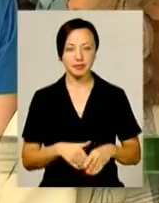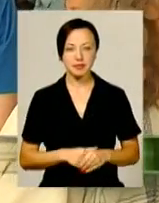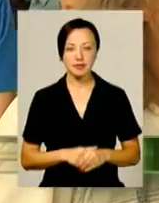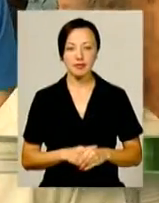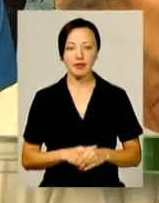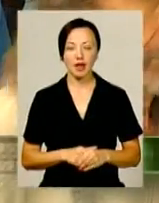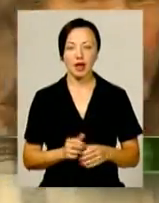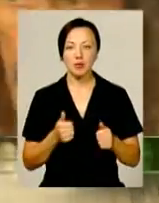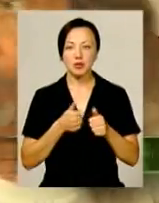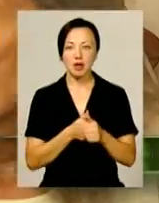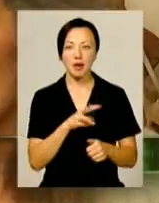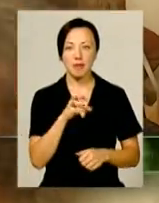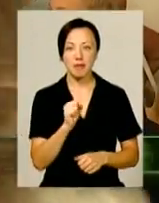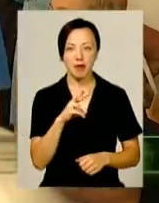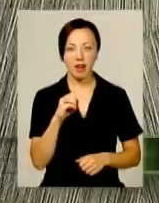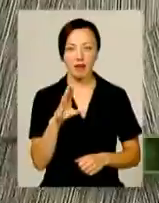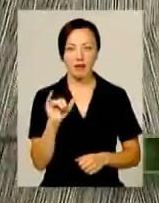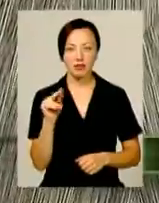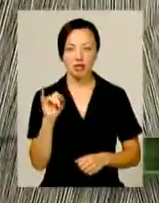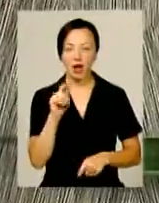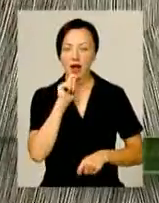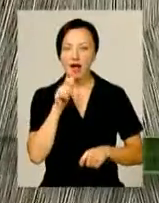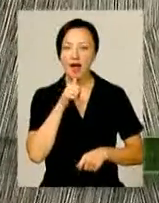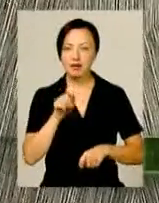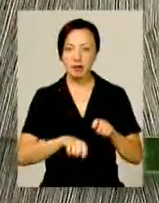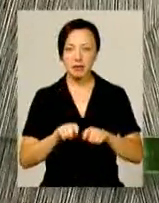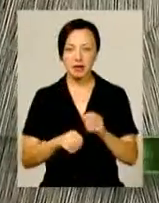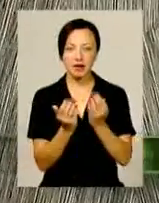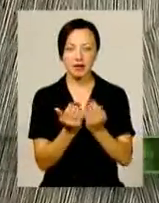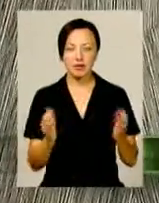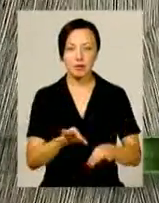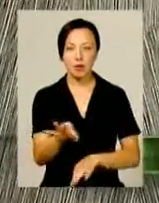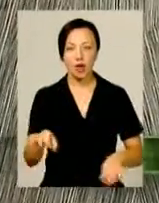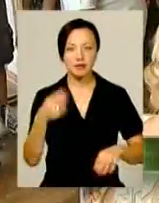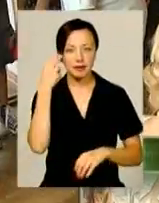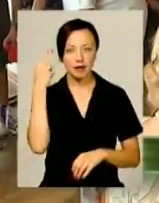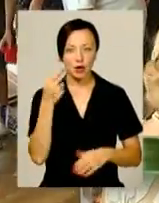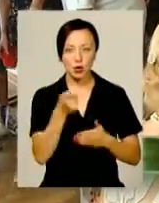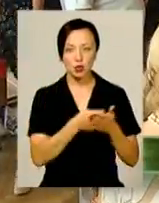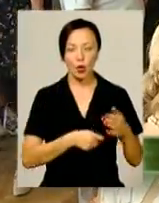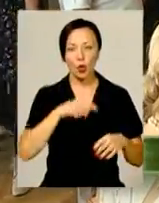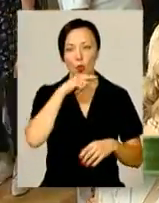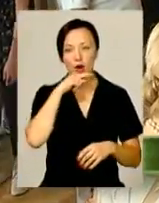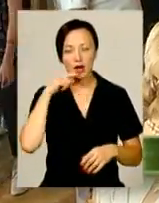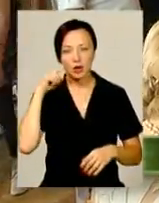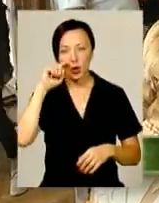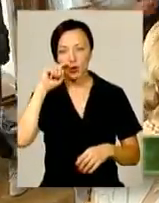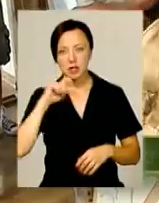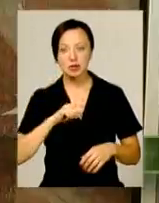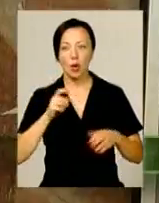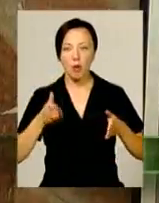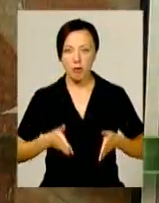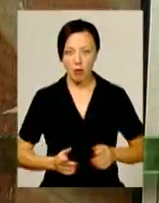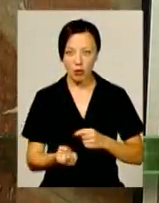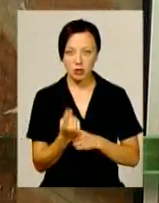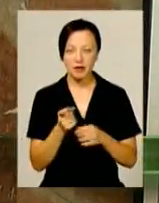Послідовники Казимира Малєвіча. Експериментальна виставка проєкт китайської художниці Україно-російського походження відкрилася в